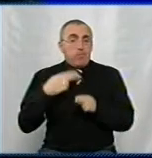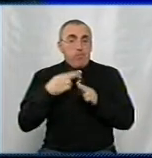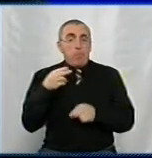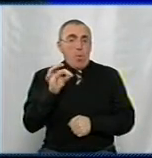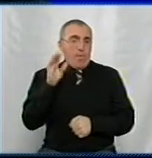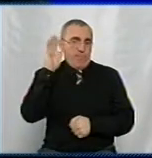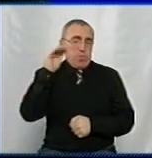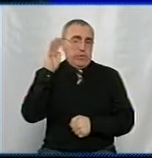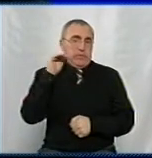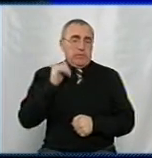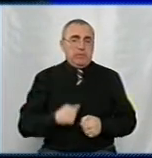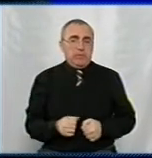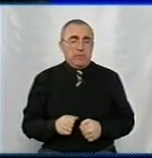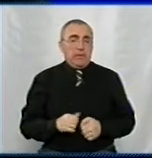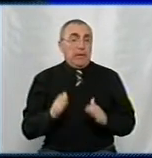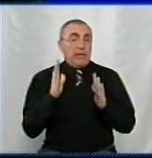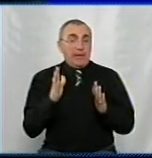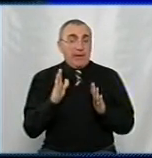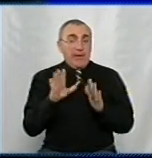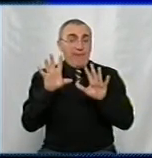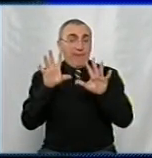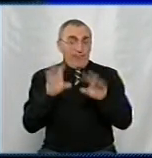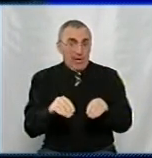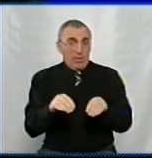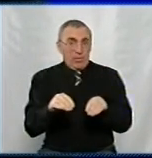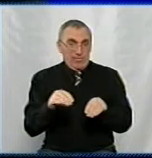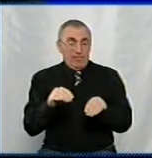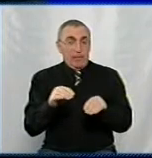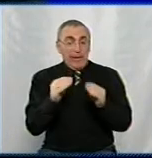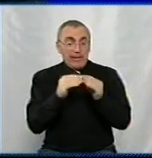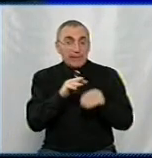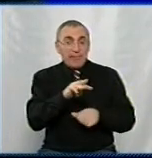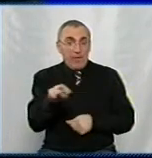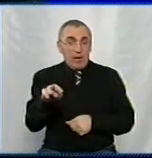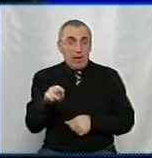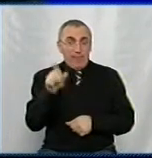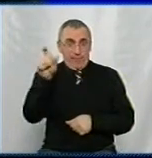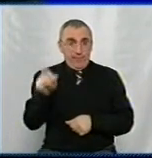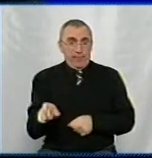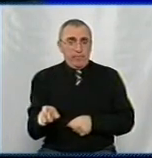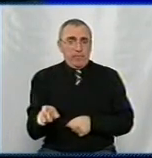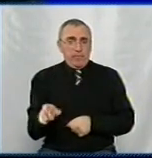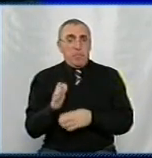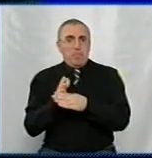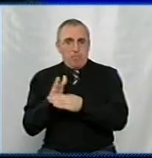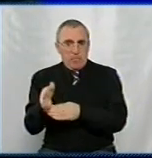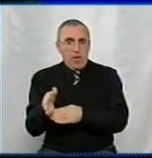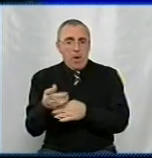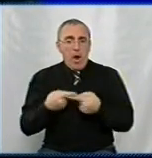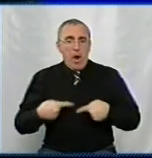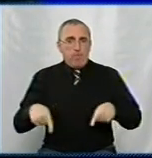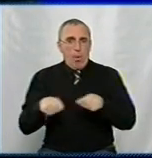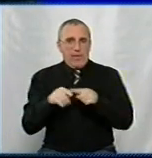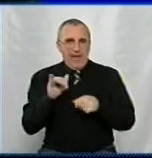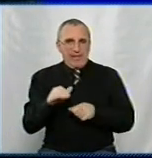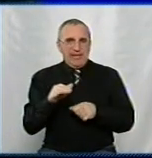воді. Тільки провели відключення, через 10 хвилин він прийшов в абонентський відділ,